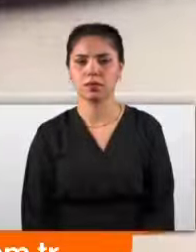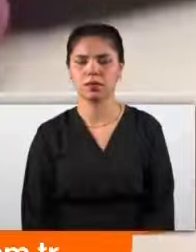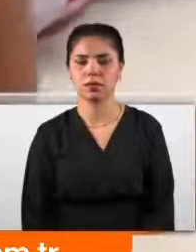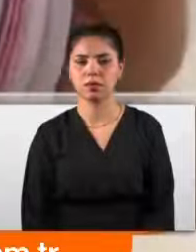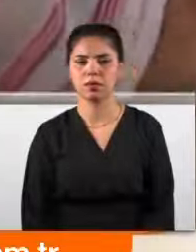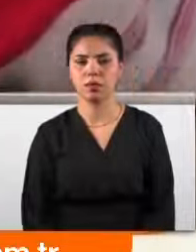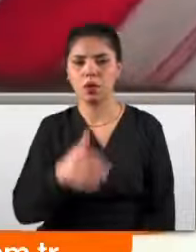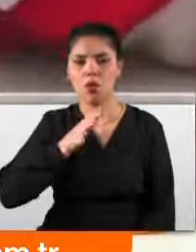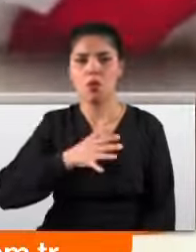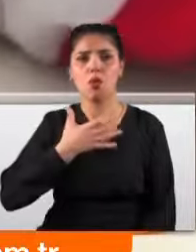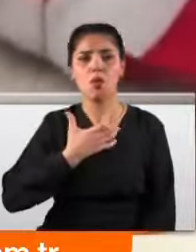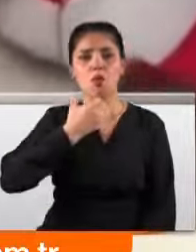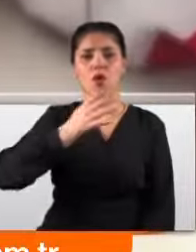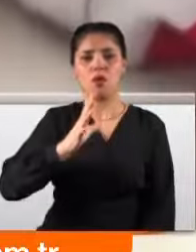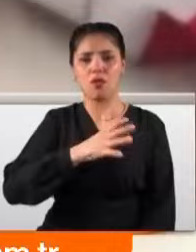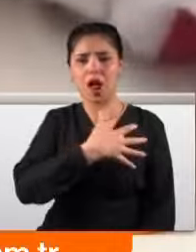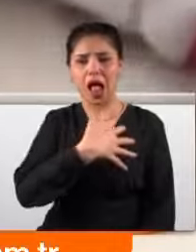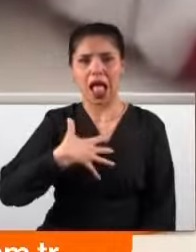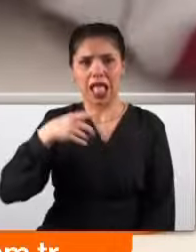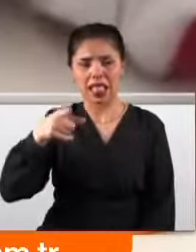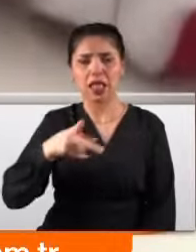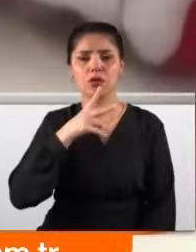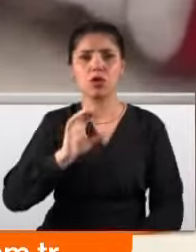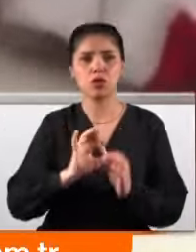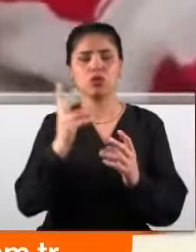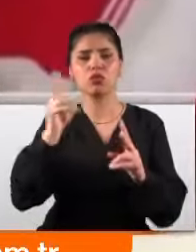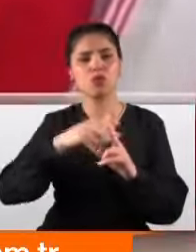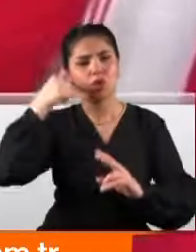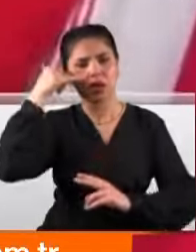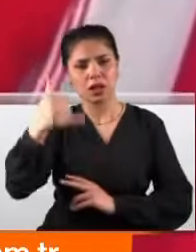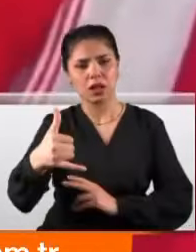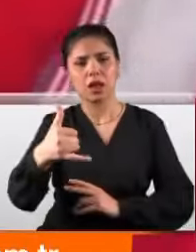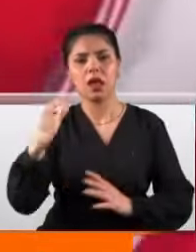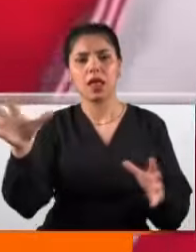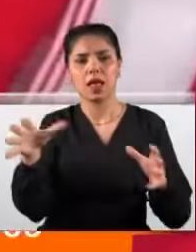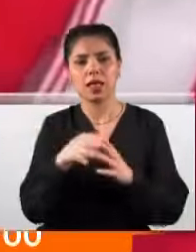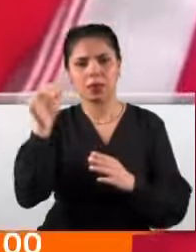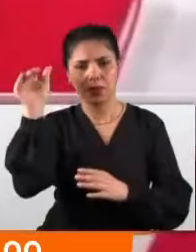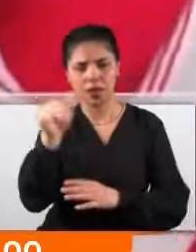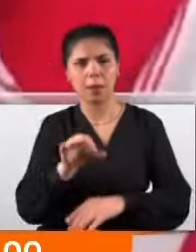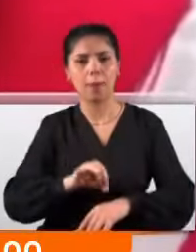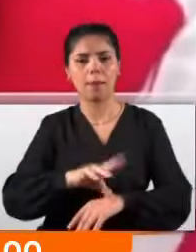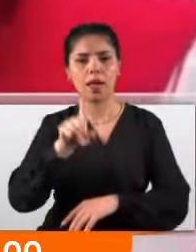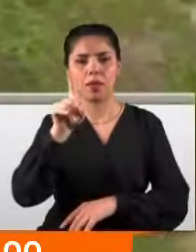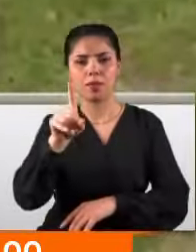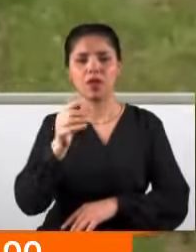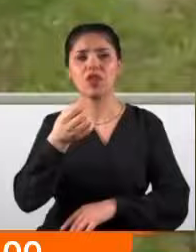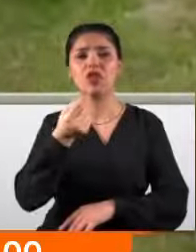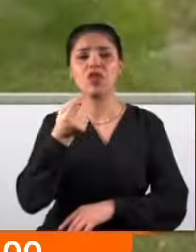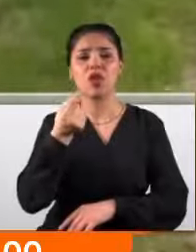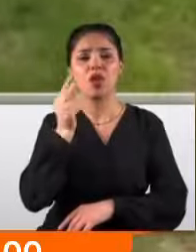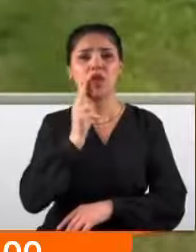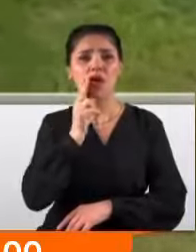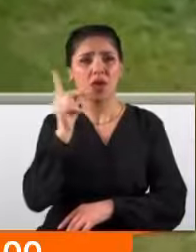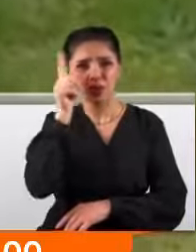Oğlu boğulmak üzere olan bir anne son çare polisi aradı. Neyse ki ekipler hızlı davrandı. Bir parça şeker yüzünden